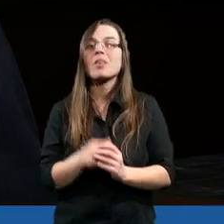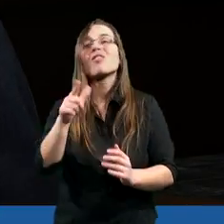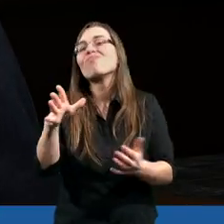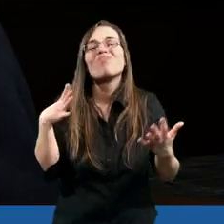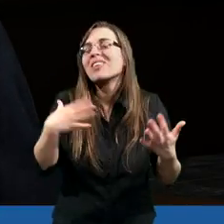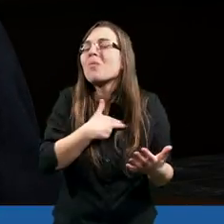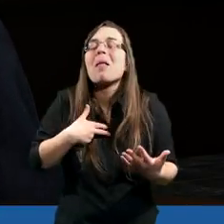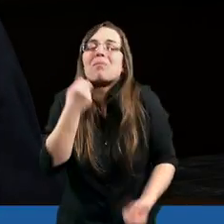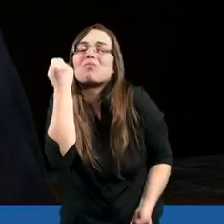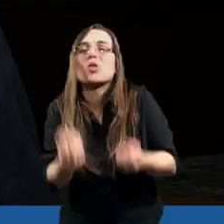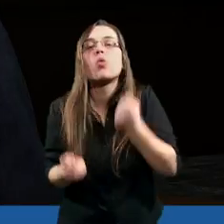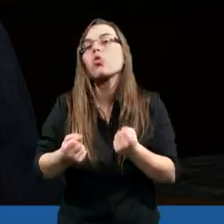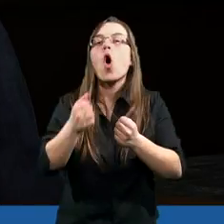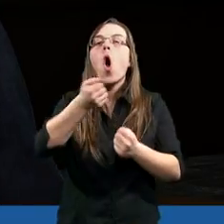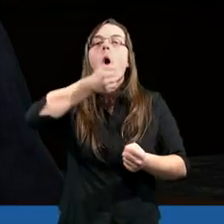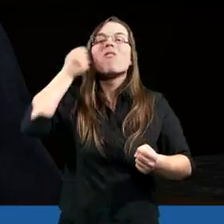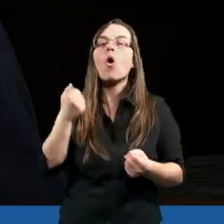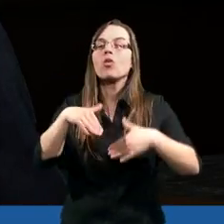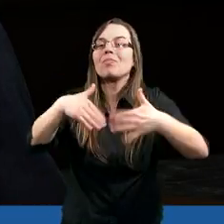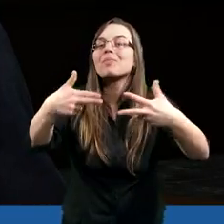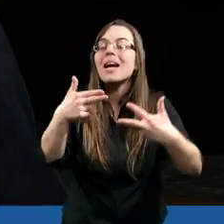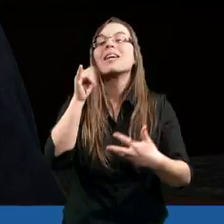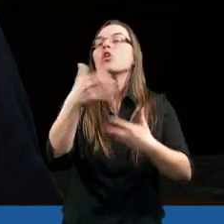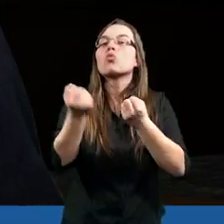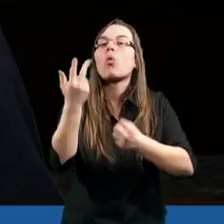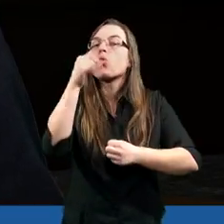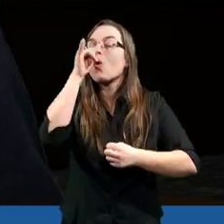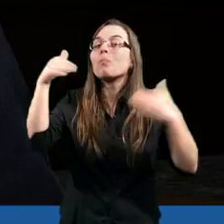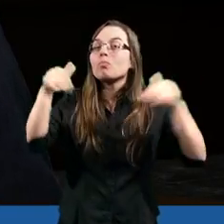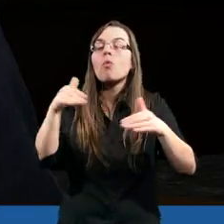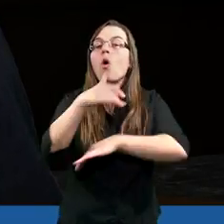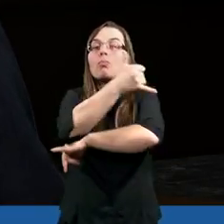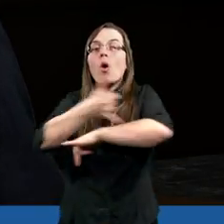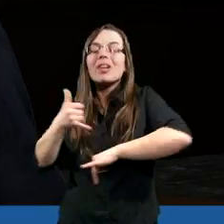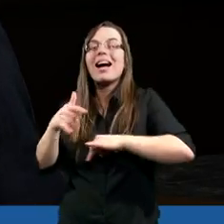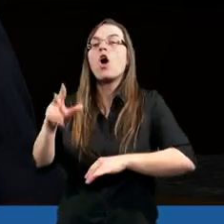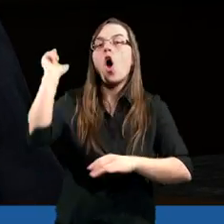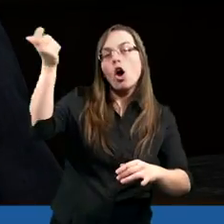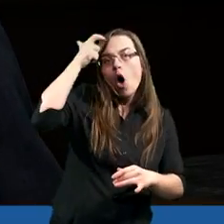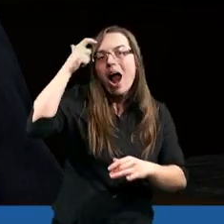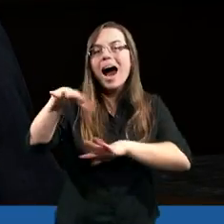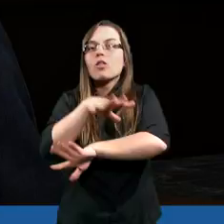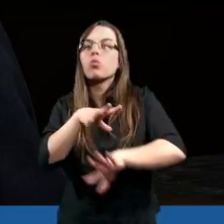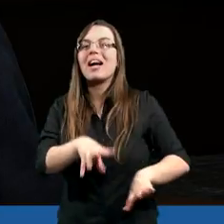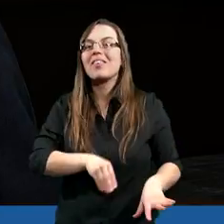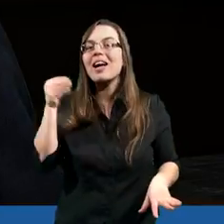byłoby nam trudno owocować, a trudno jeszcze nie podkreślić tej roli Ducha Świętego